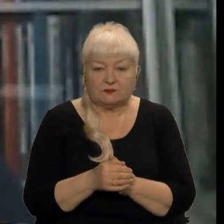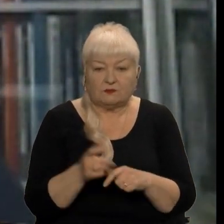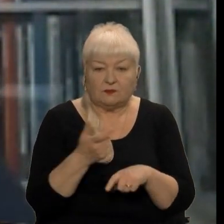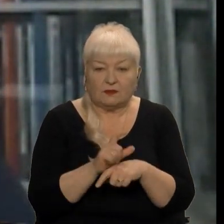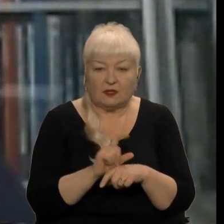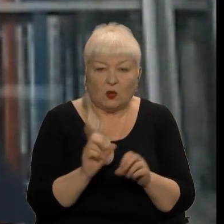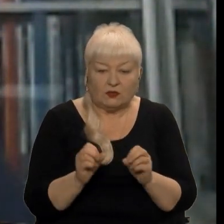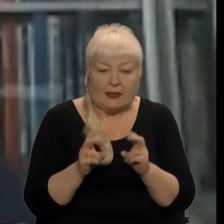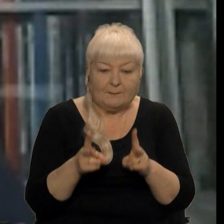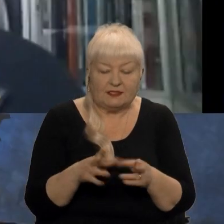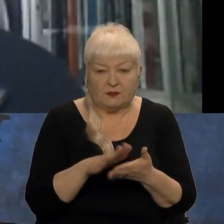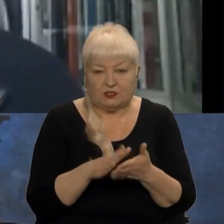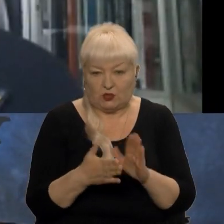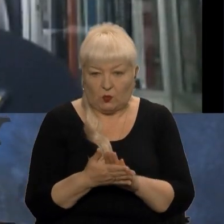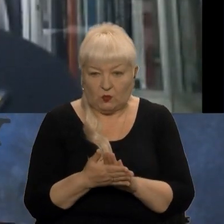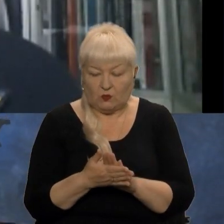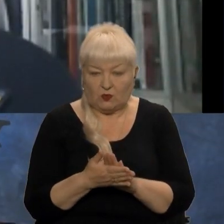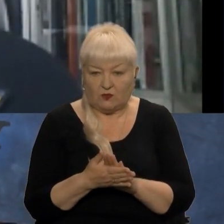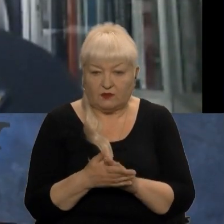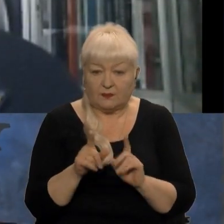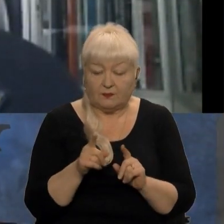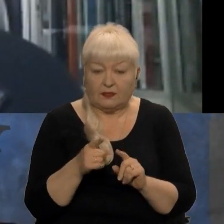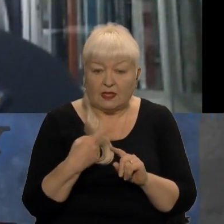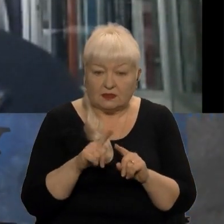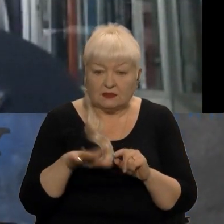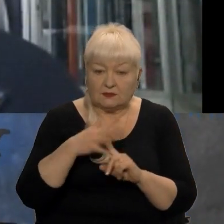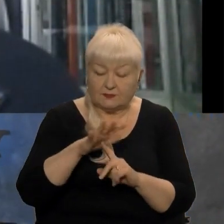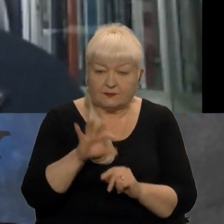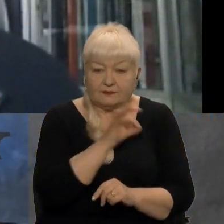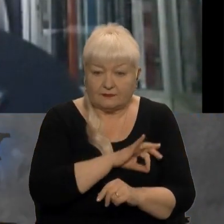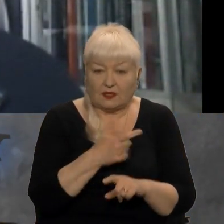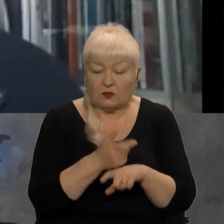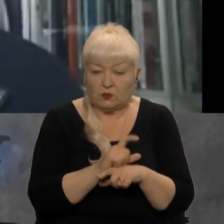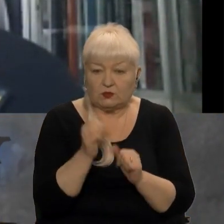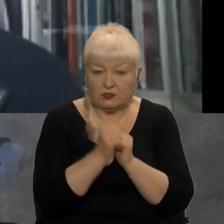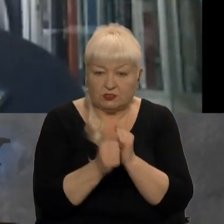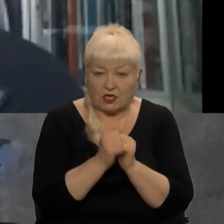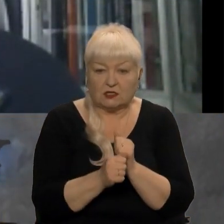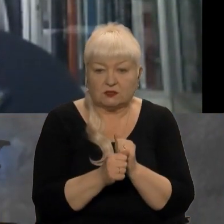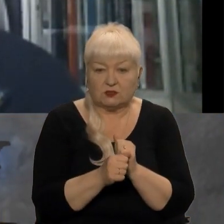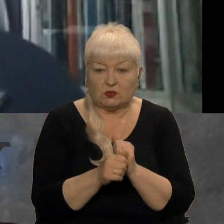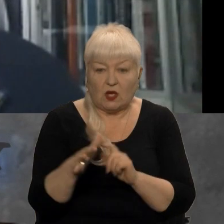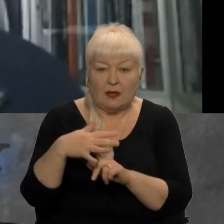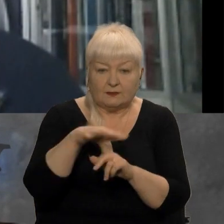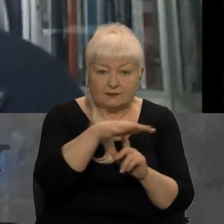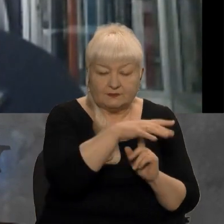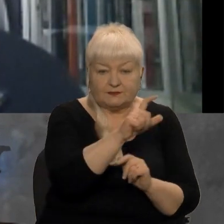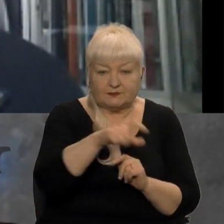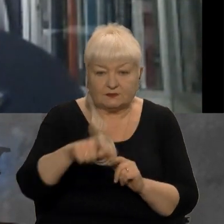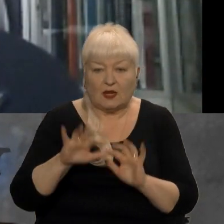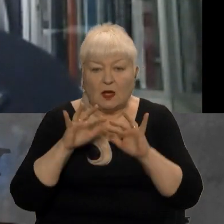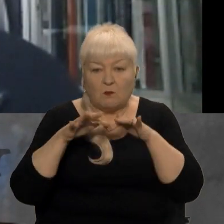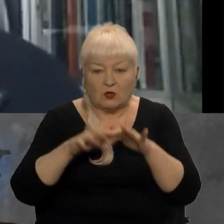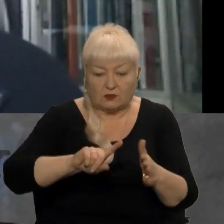умовах. Тобто вони використовувалися дуже часто для перевезення персоналу на морські